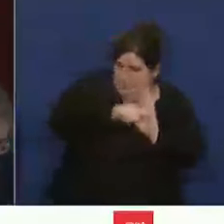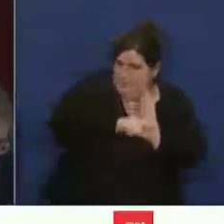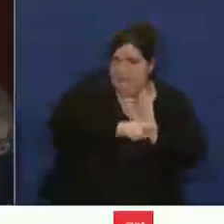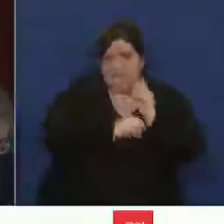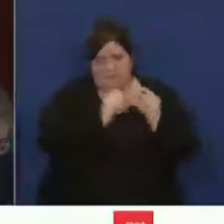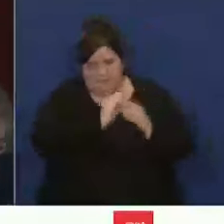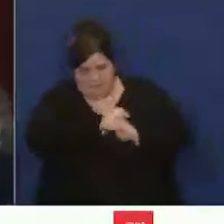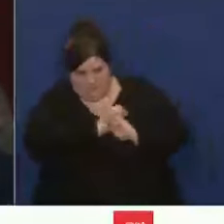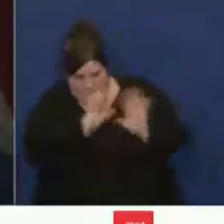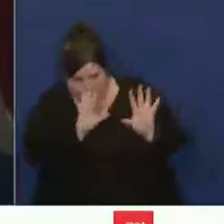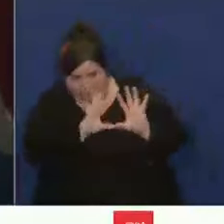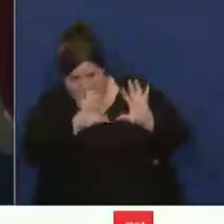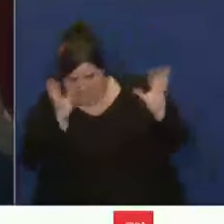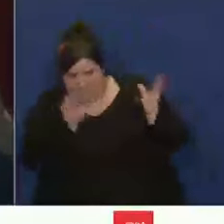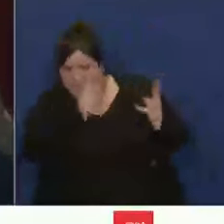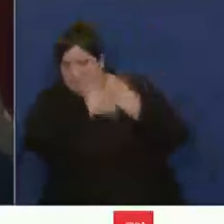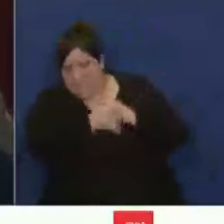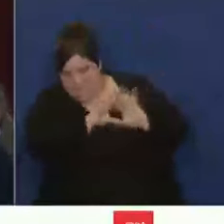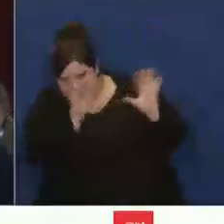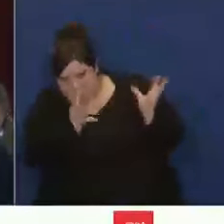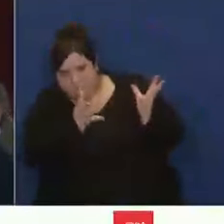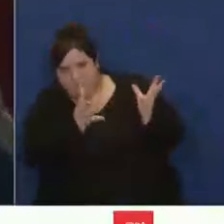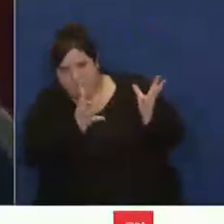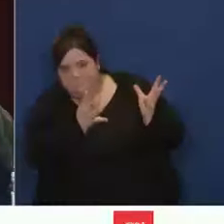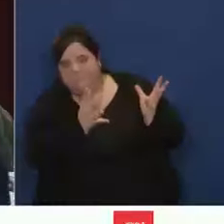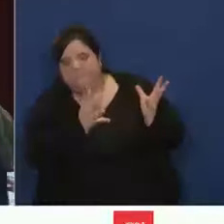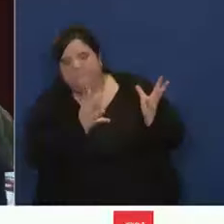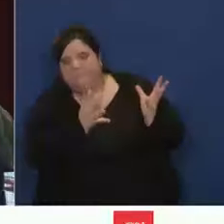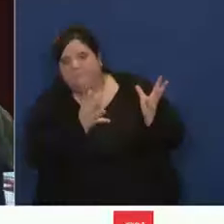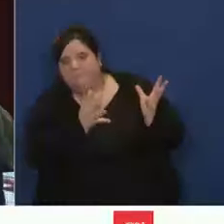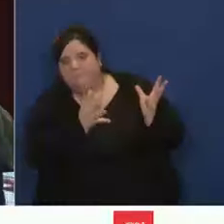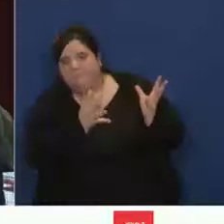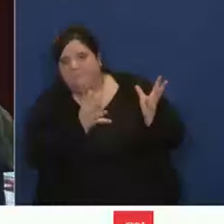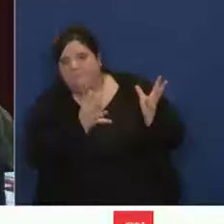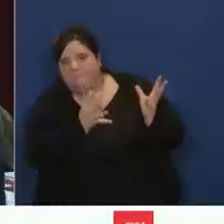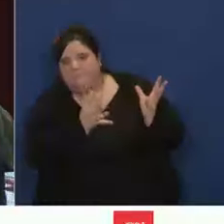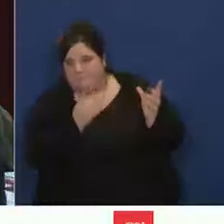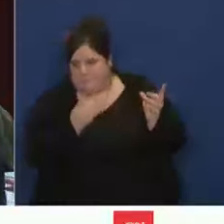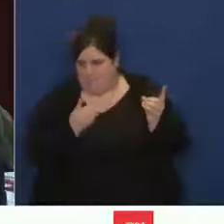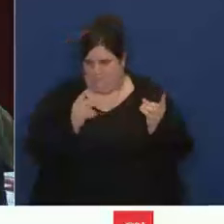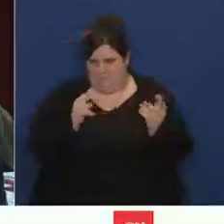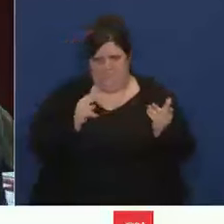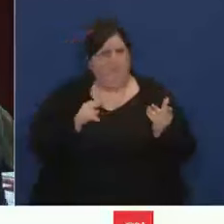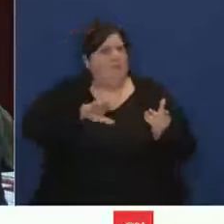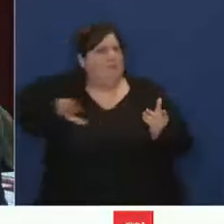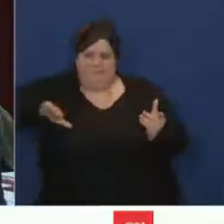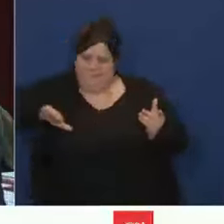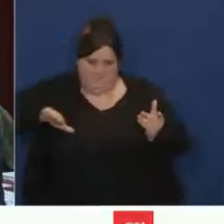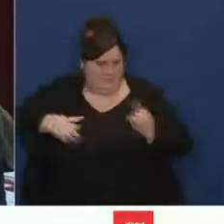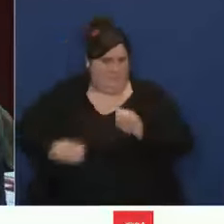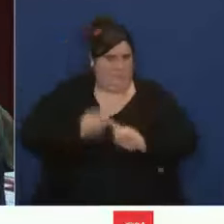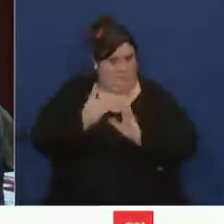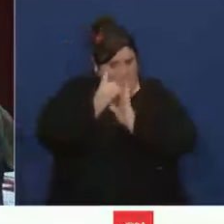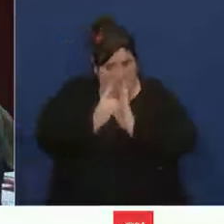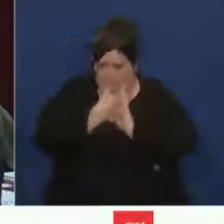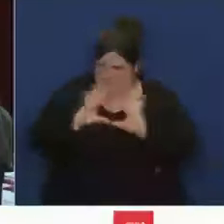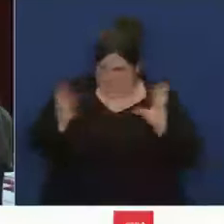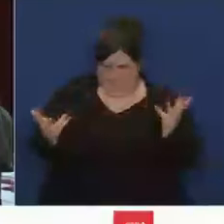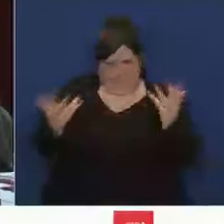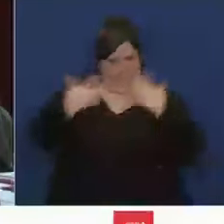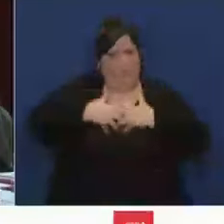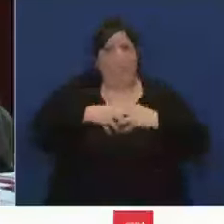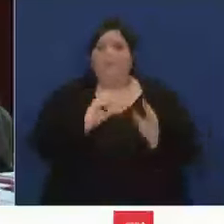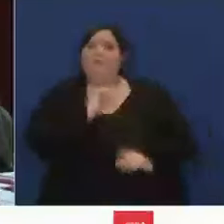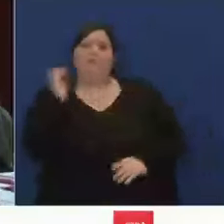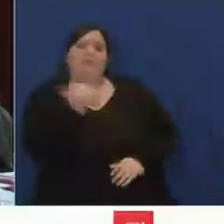question de la déontologie prenne bien en compte cette imbrication, sans nier les responsabilités, mais